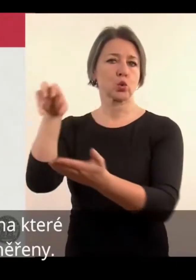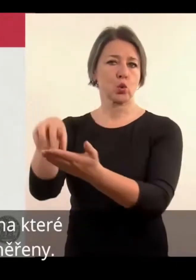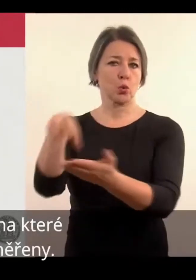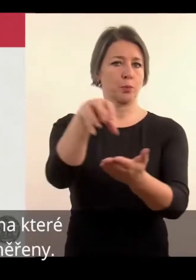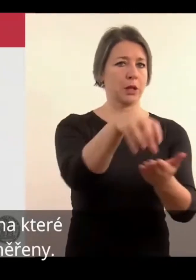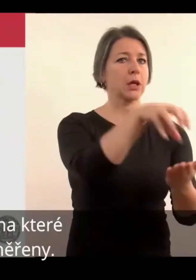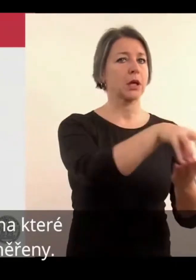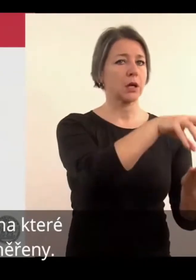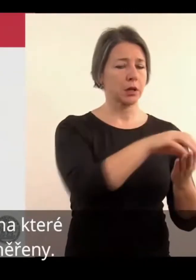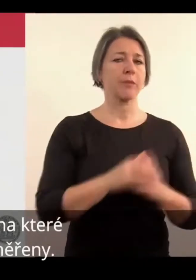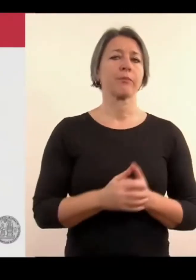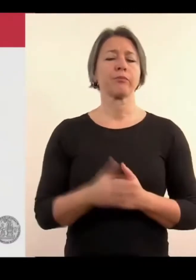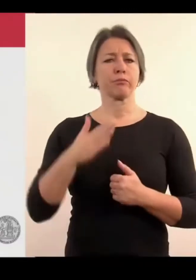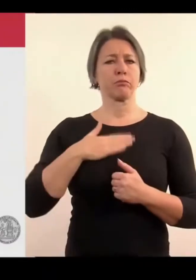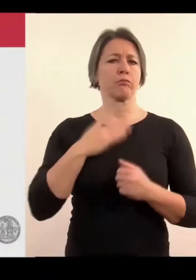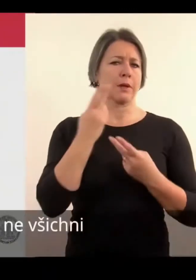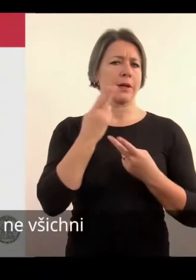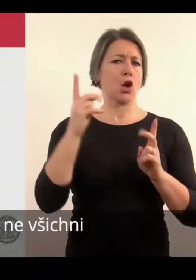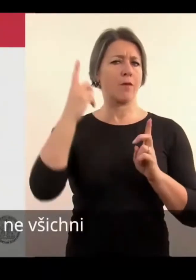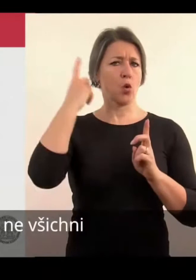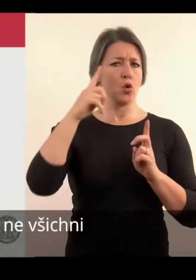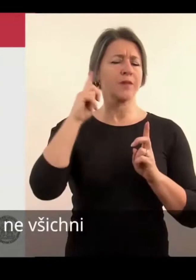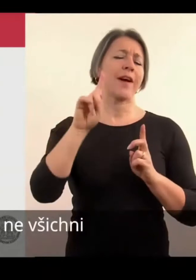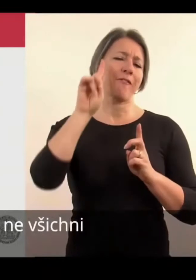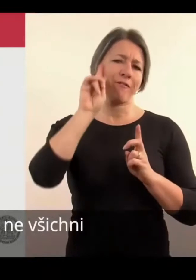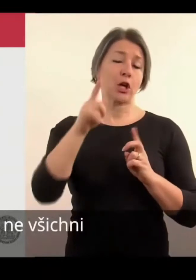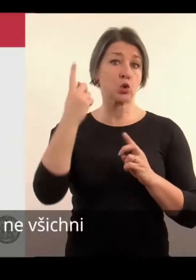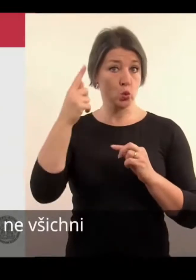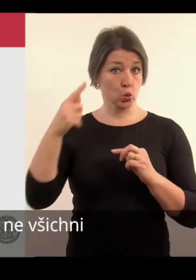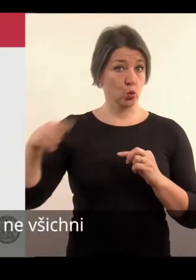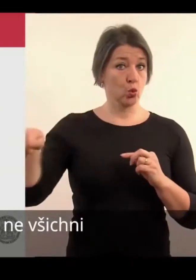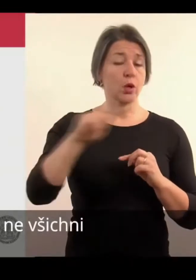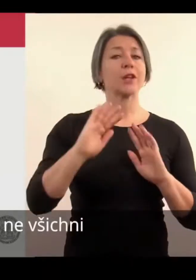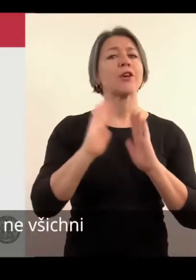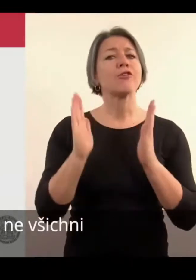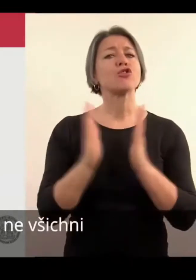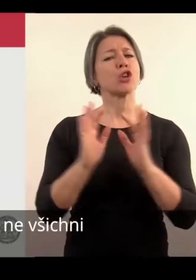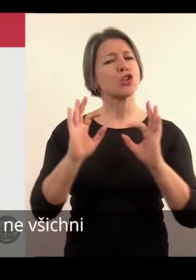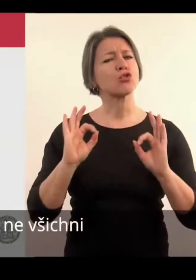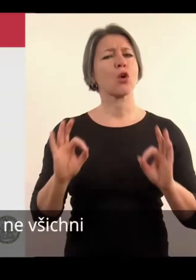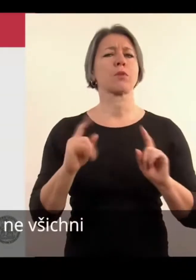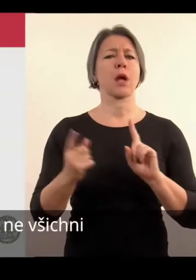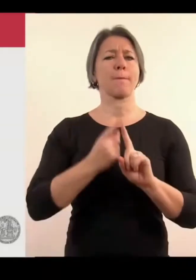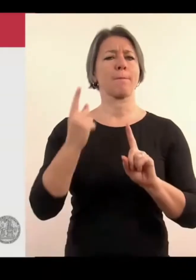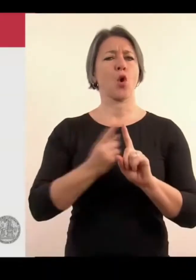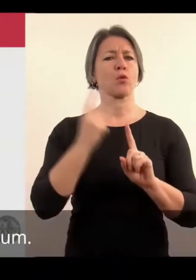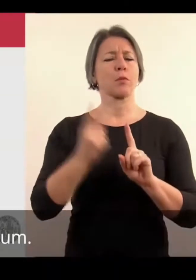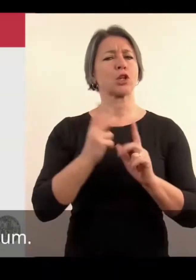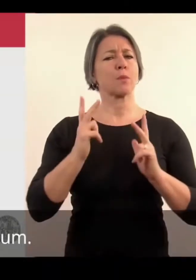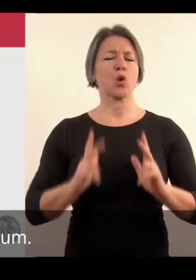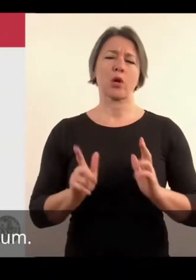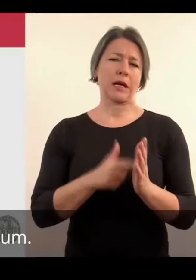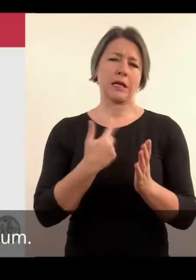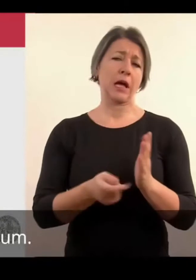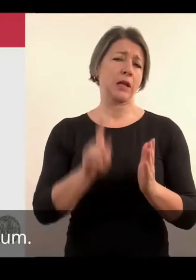zaměřeny. Univerzita Karlova počítá s tím, že ne všichni studenti mohou mít ideální podmínky pro studium.